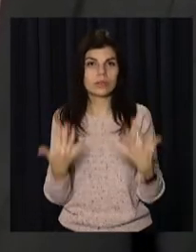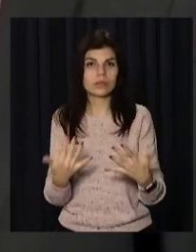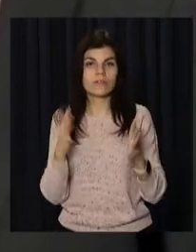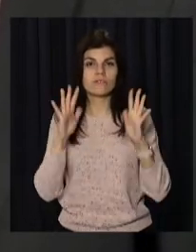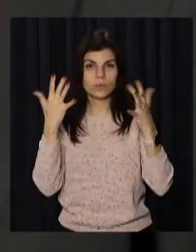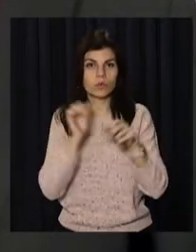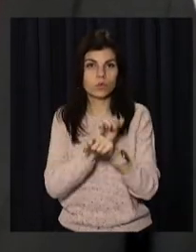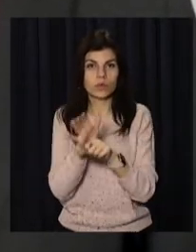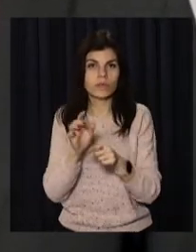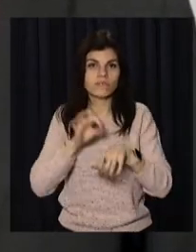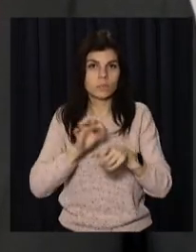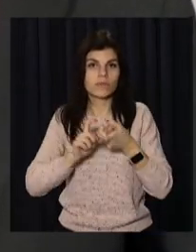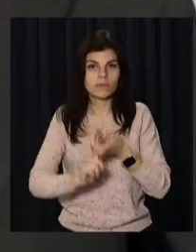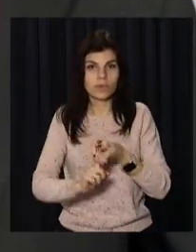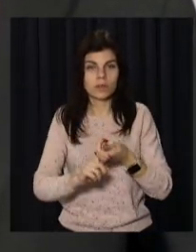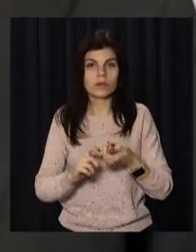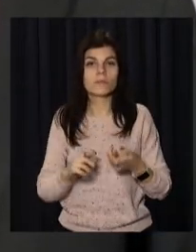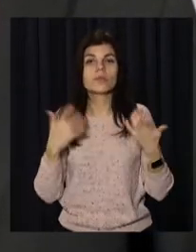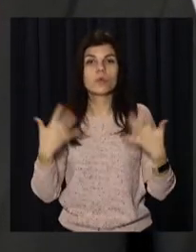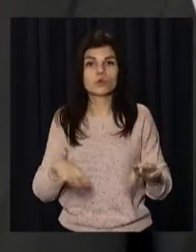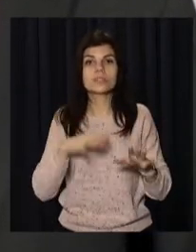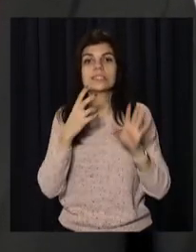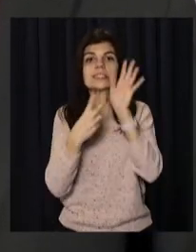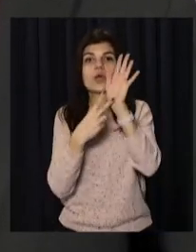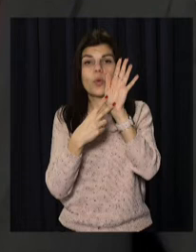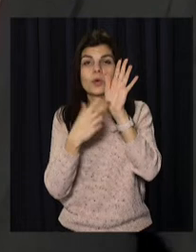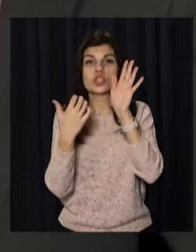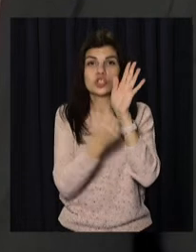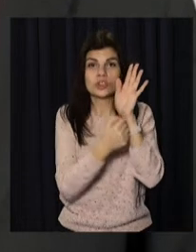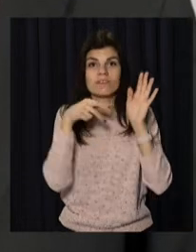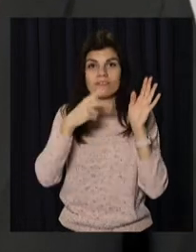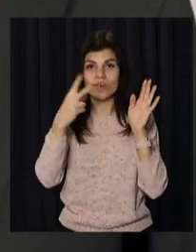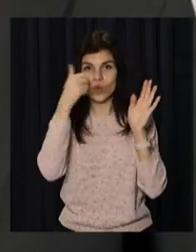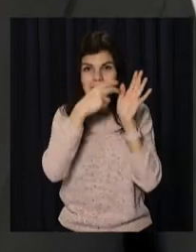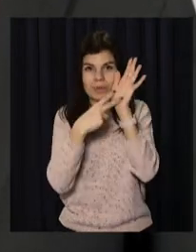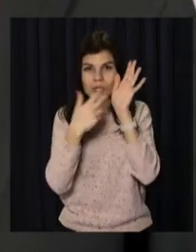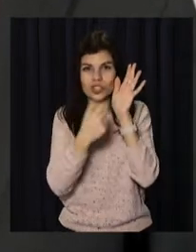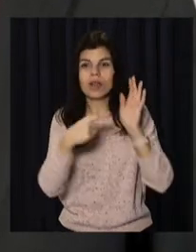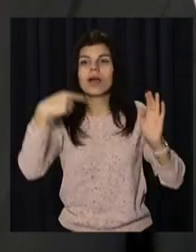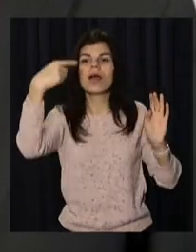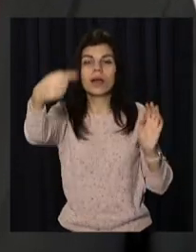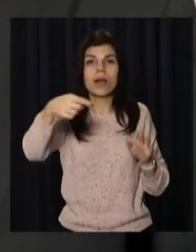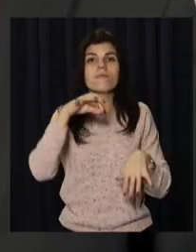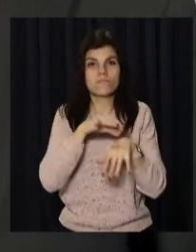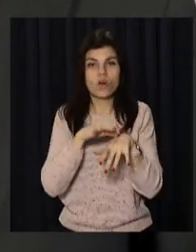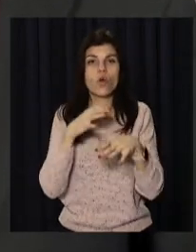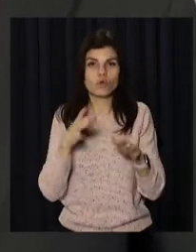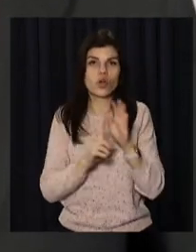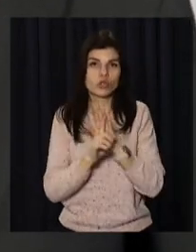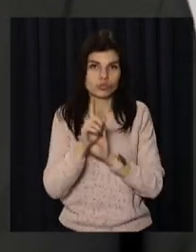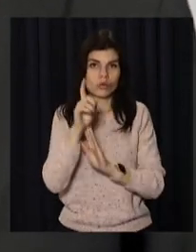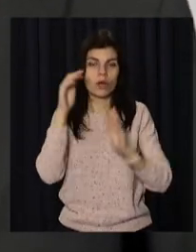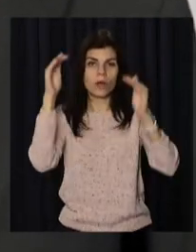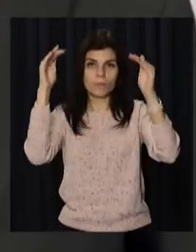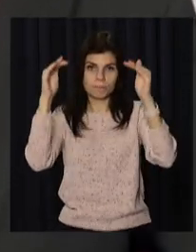випадків коронавірусної хвороби. А уже із сьомого тижня 2022 року захворюваність, ймовірно, почне